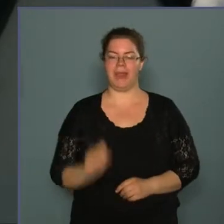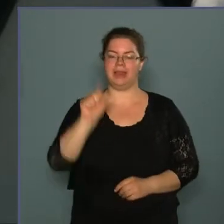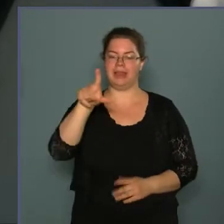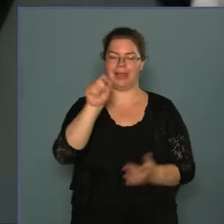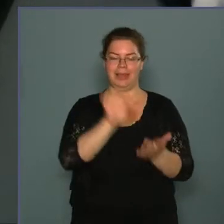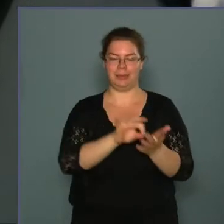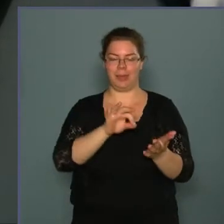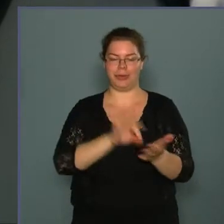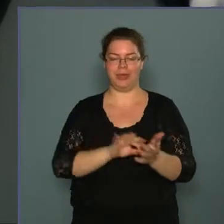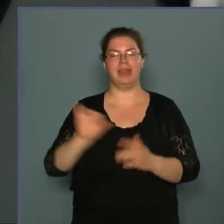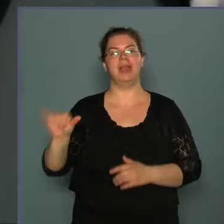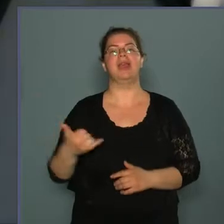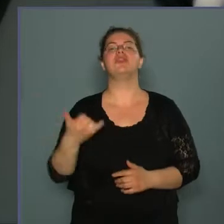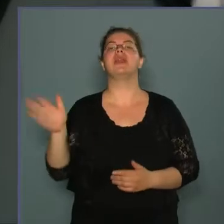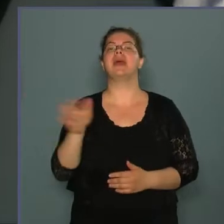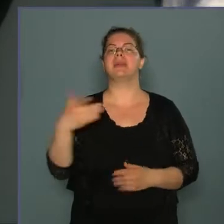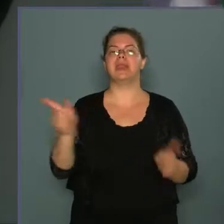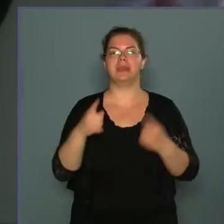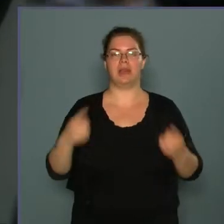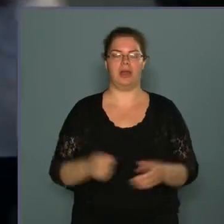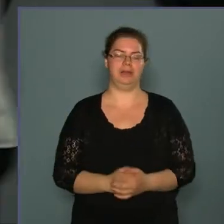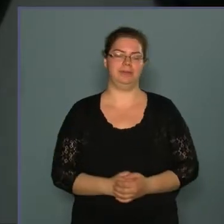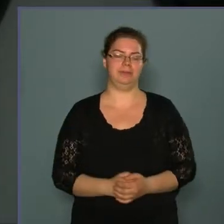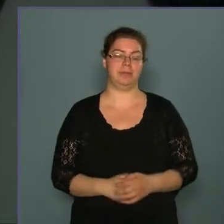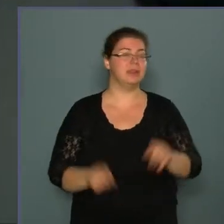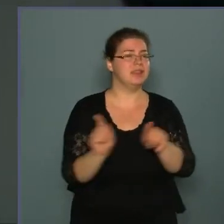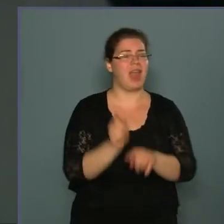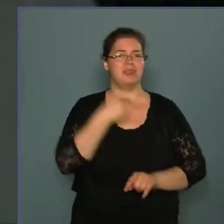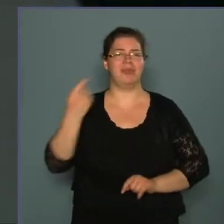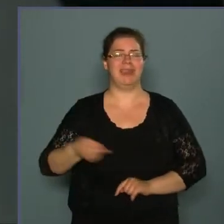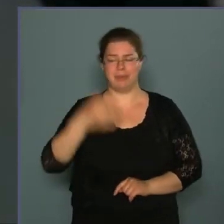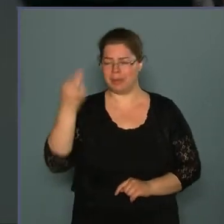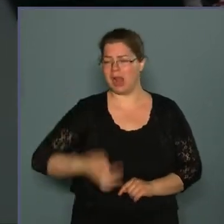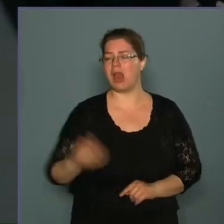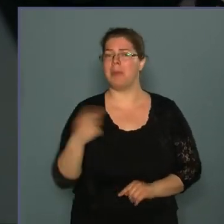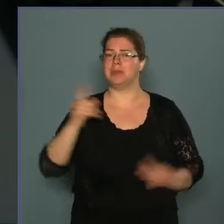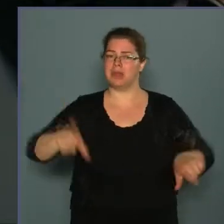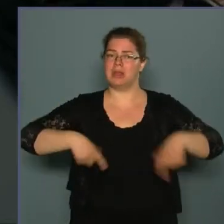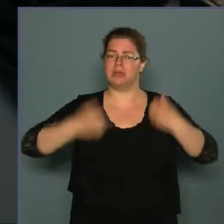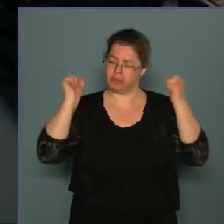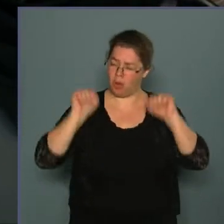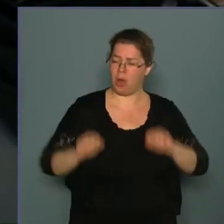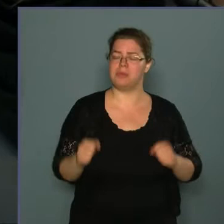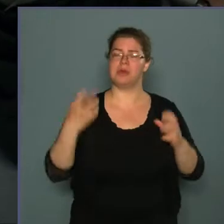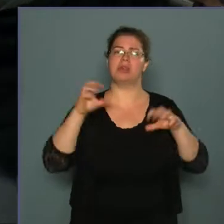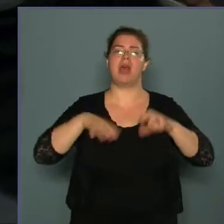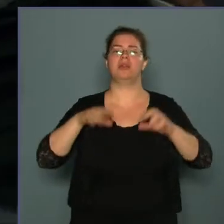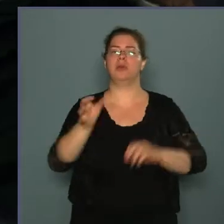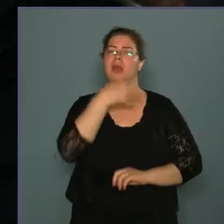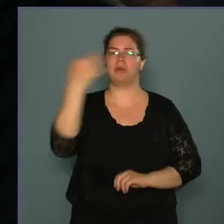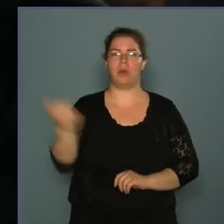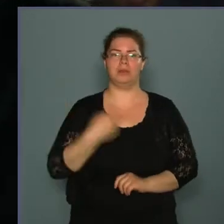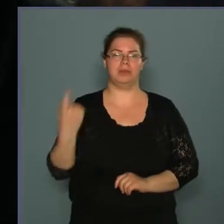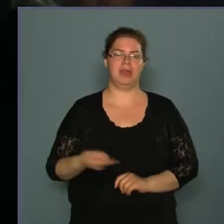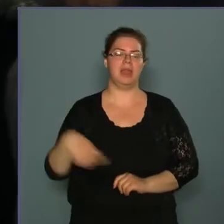pontot és a nemzeti dalt. Testvéreim, a pillanat, melyet élünk, komolyabb tendőkre szólít fel bennünket.